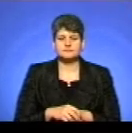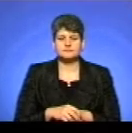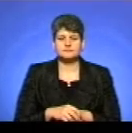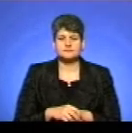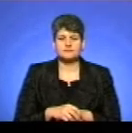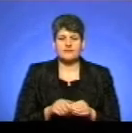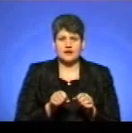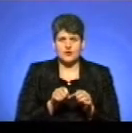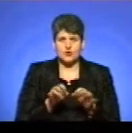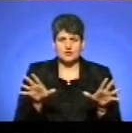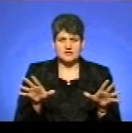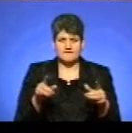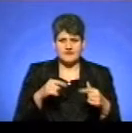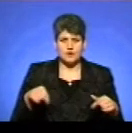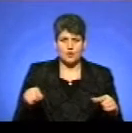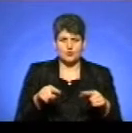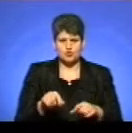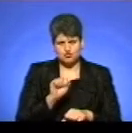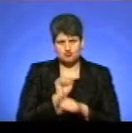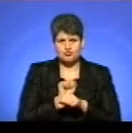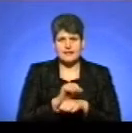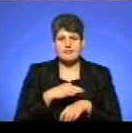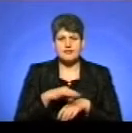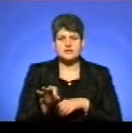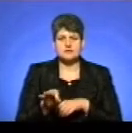Розірви коло. Зупинуй насильство.